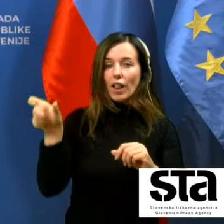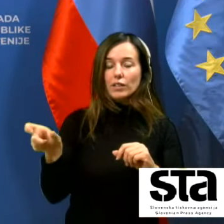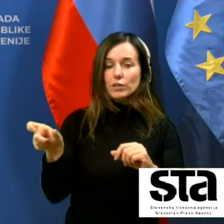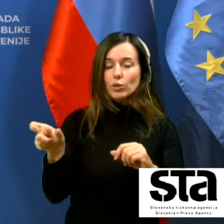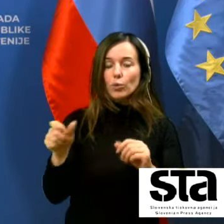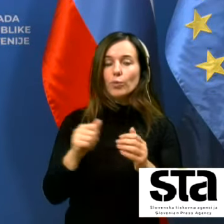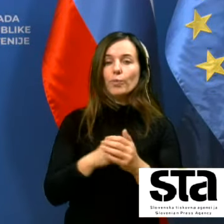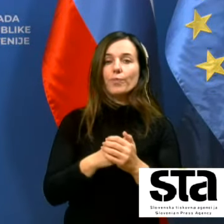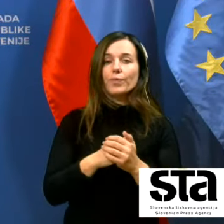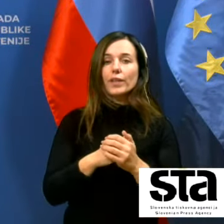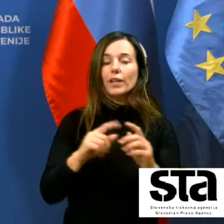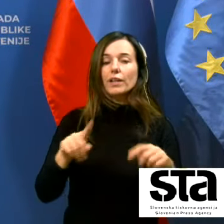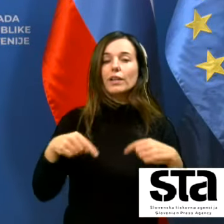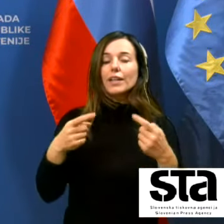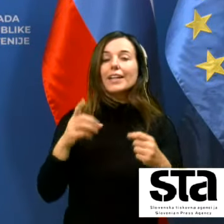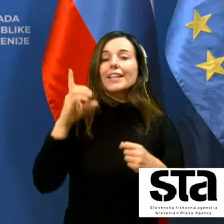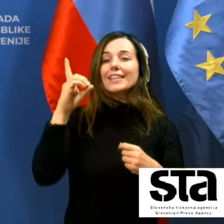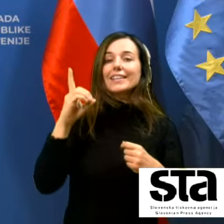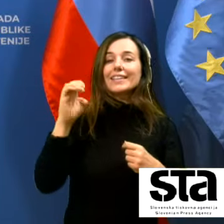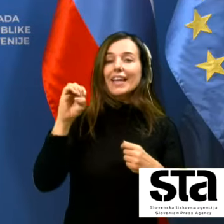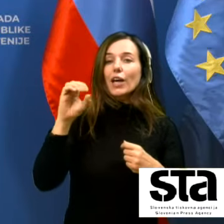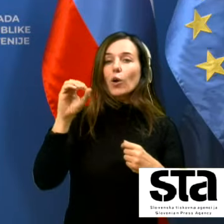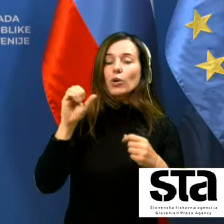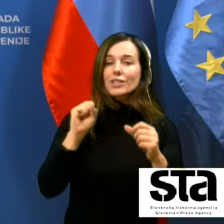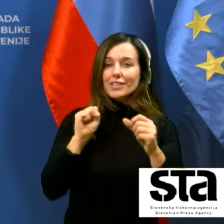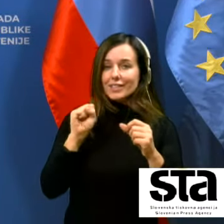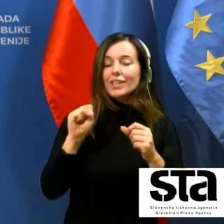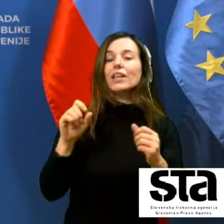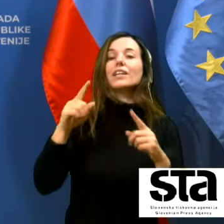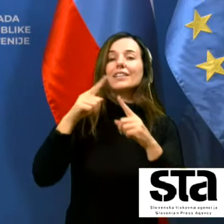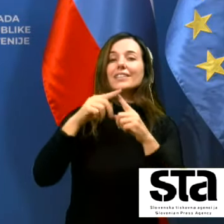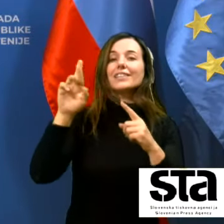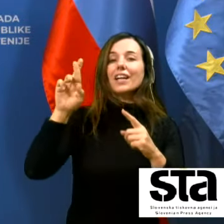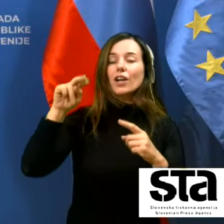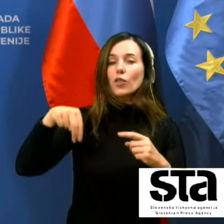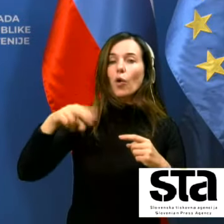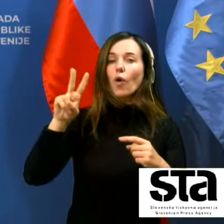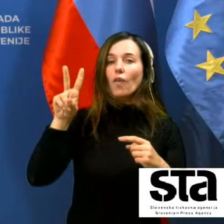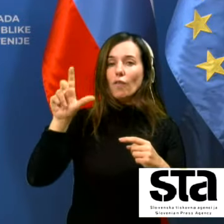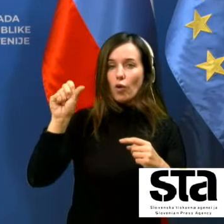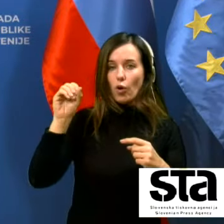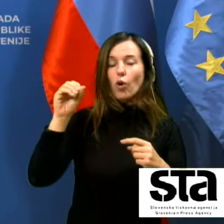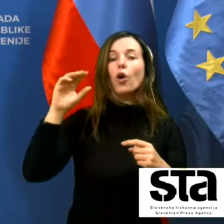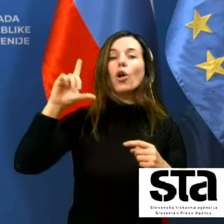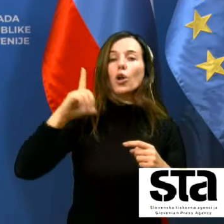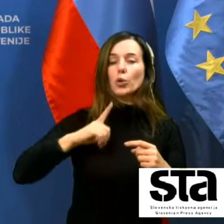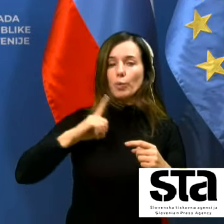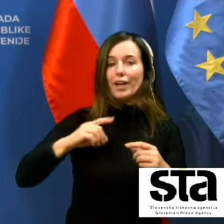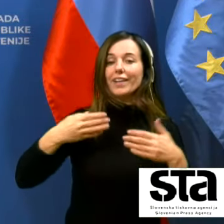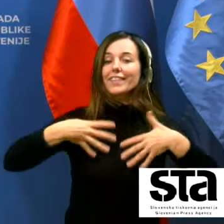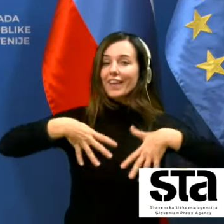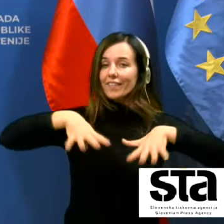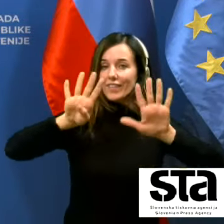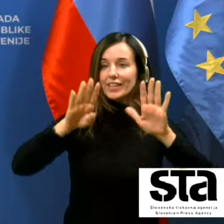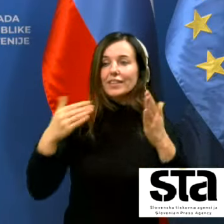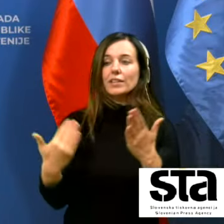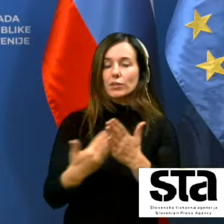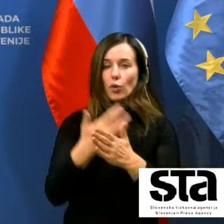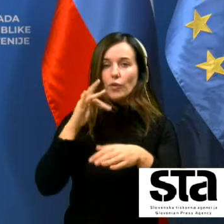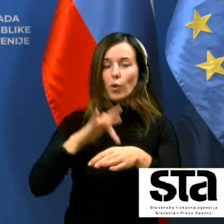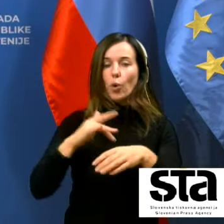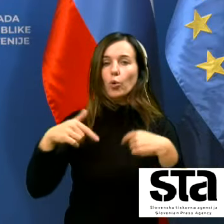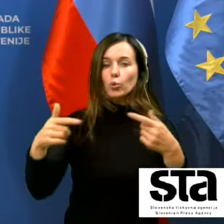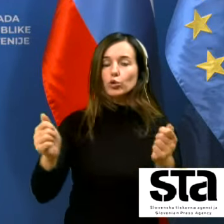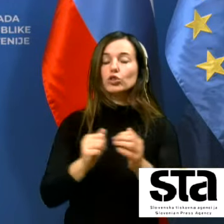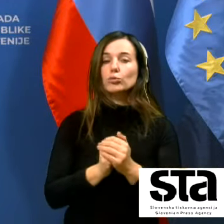v deos domu Trnovo tukaj v Ljubljani 19 novo okuženih